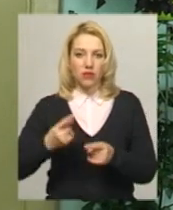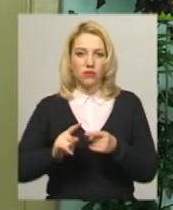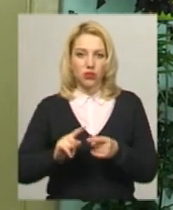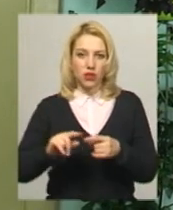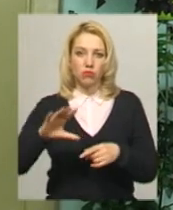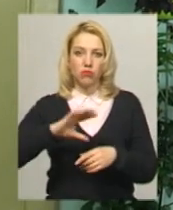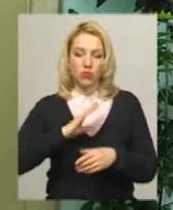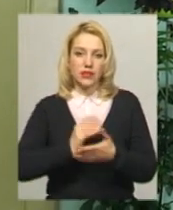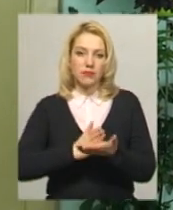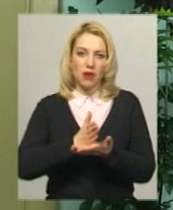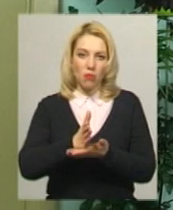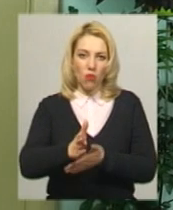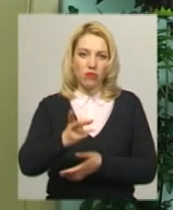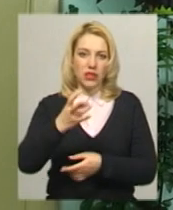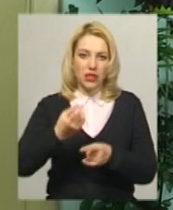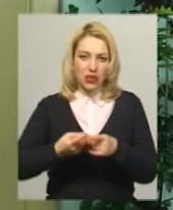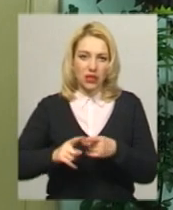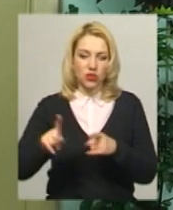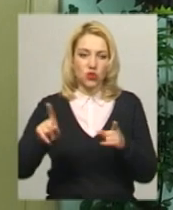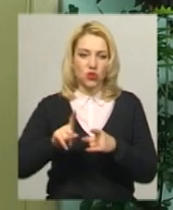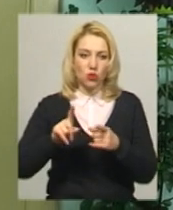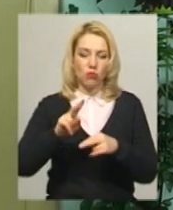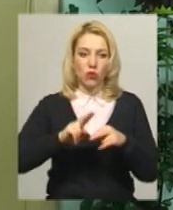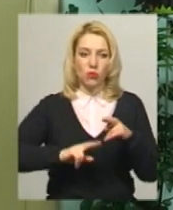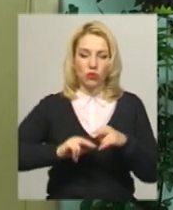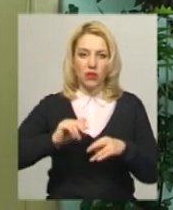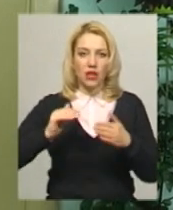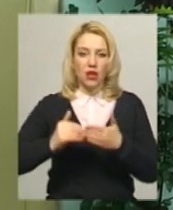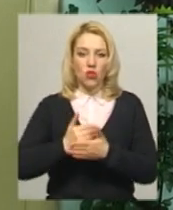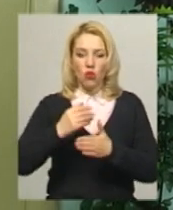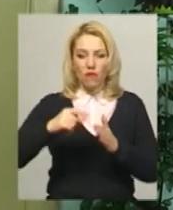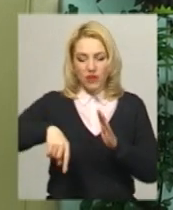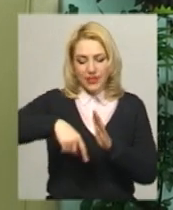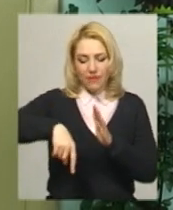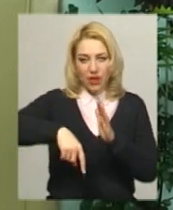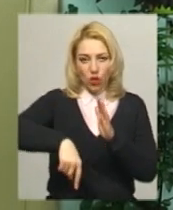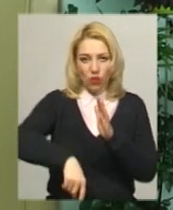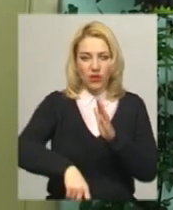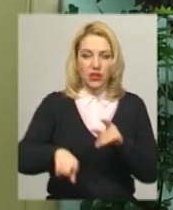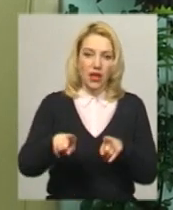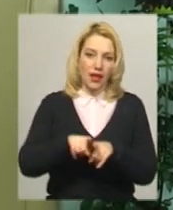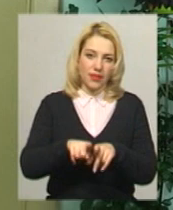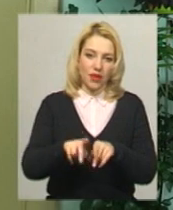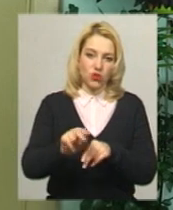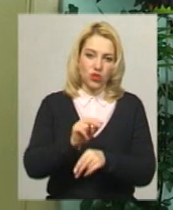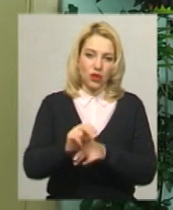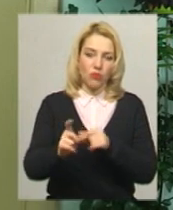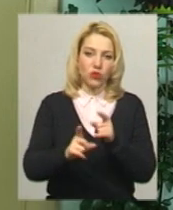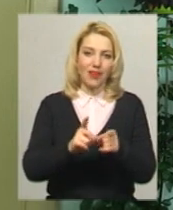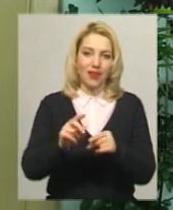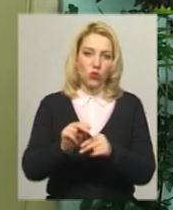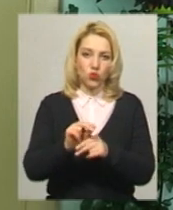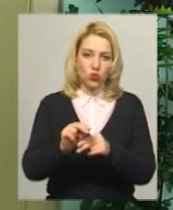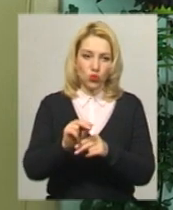спрямовані на те, щоб побудувати нові сверловини, а також ремонт та реконструкцію